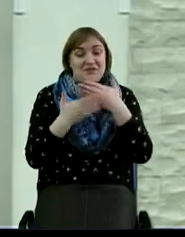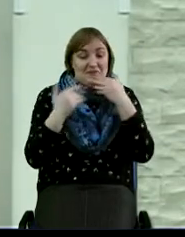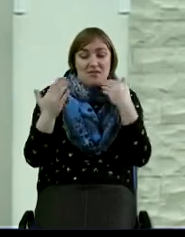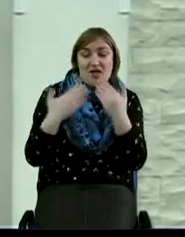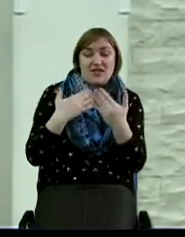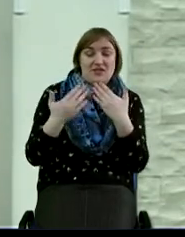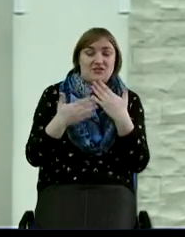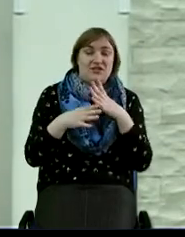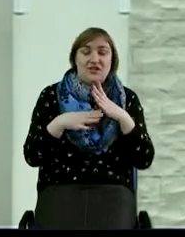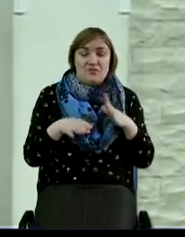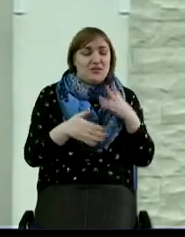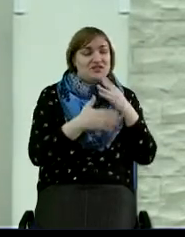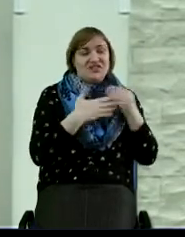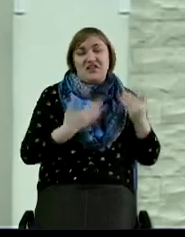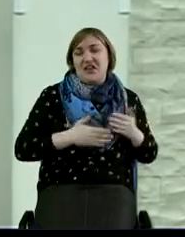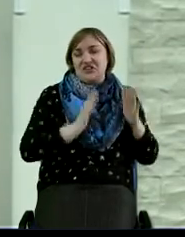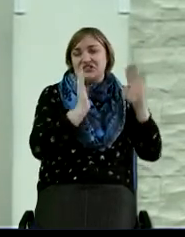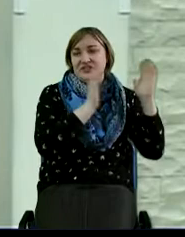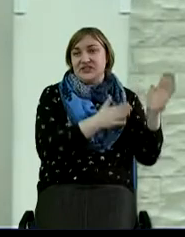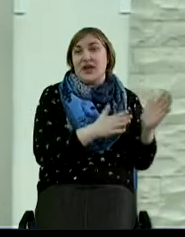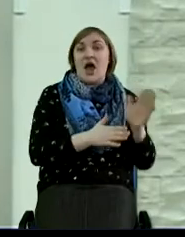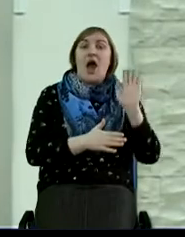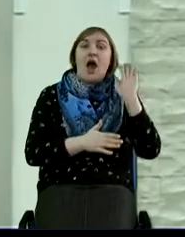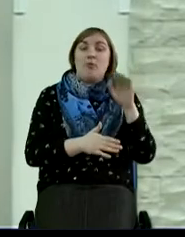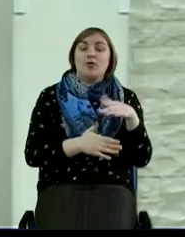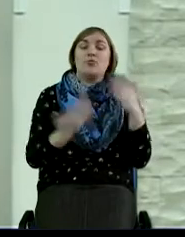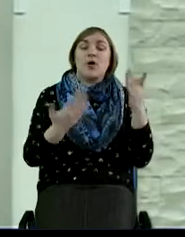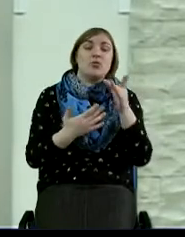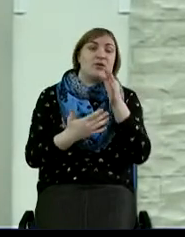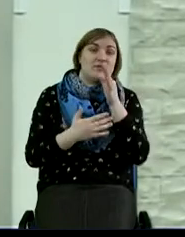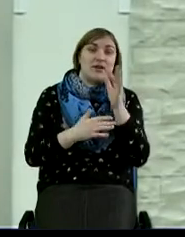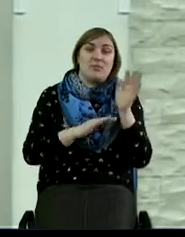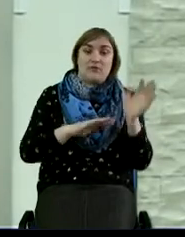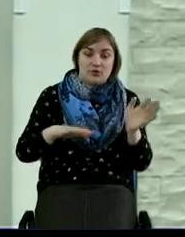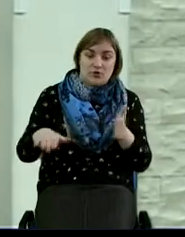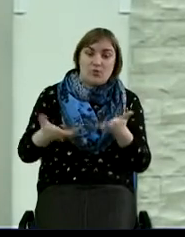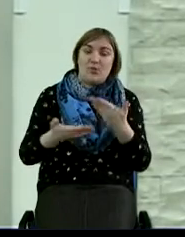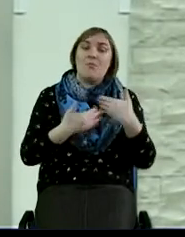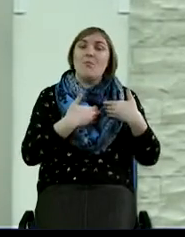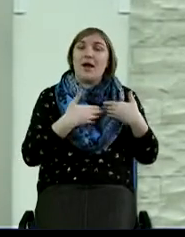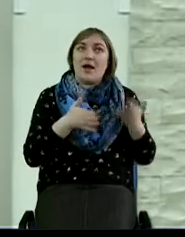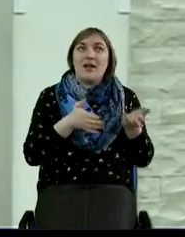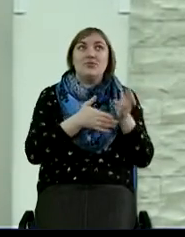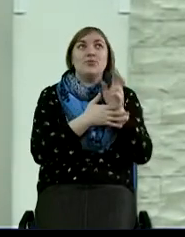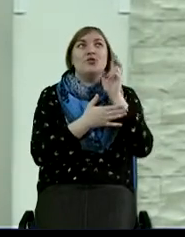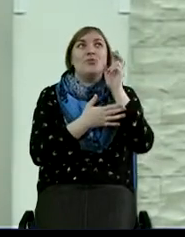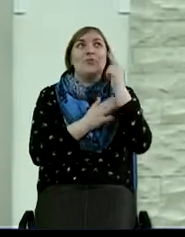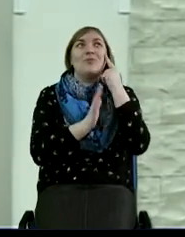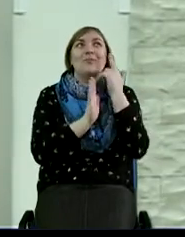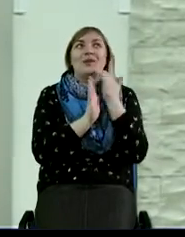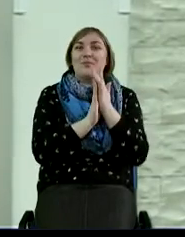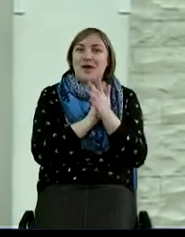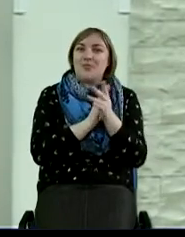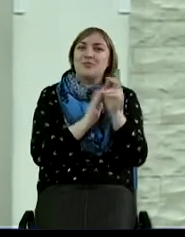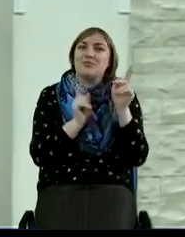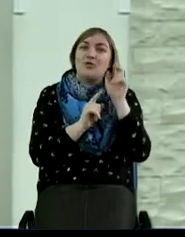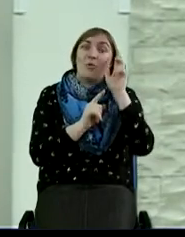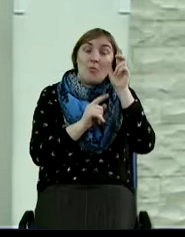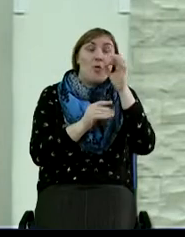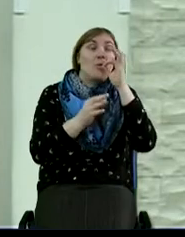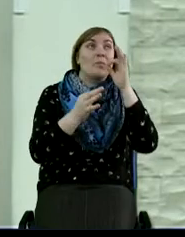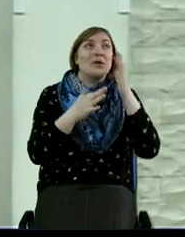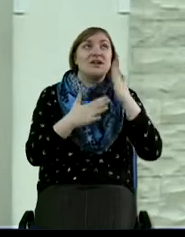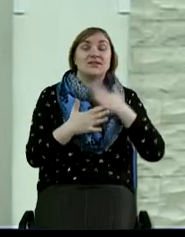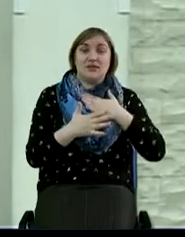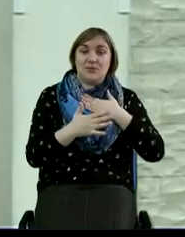отношений, жили своей жизнью. И потом, когда через какой-то промежуток времени мы покаялись, пришли к Богу, мы понимаем, что Бог нас простил,